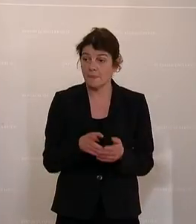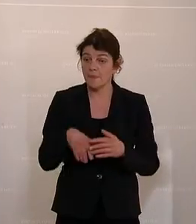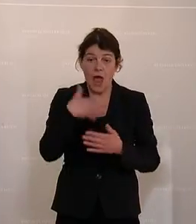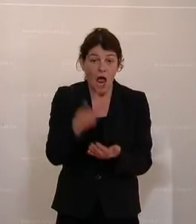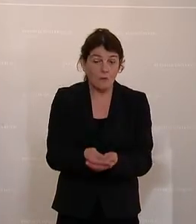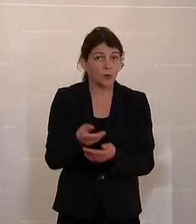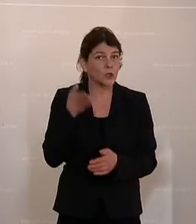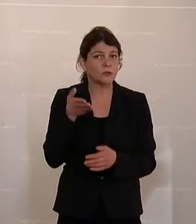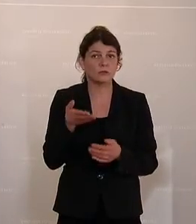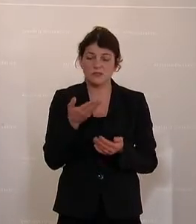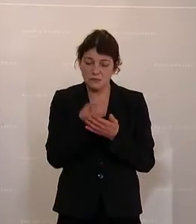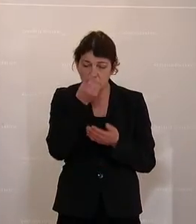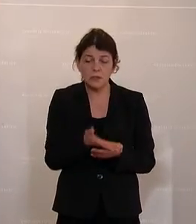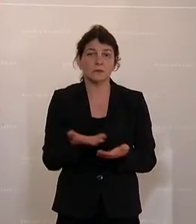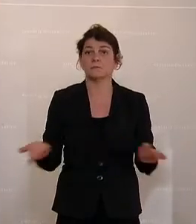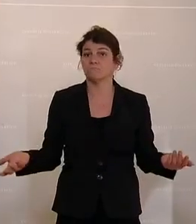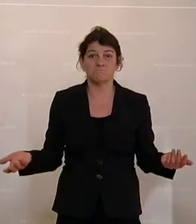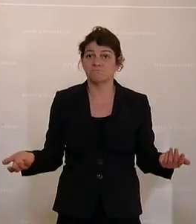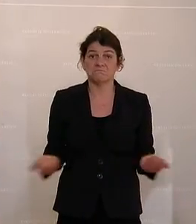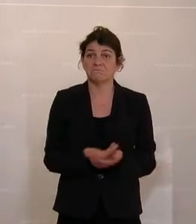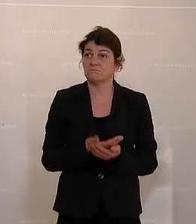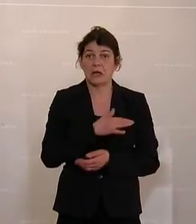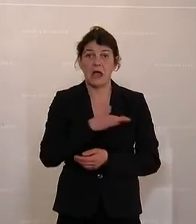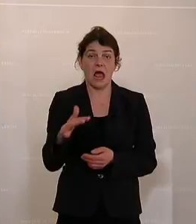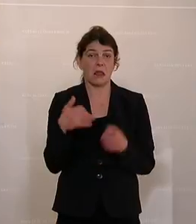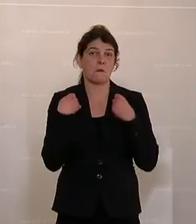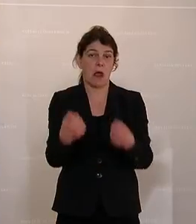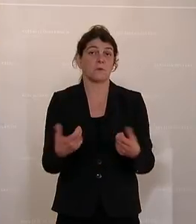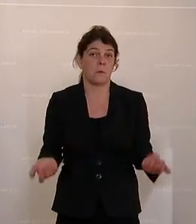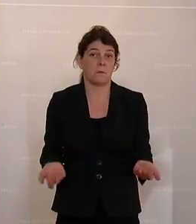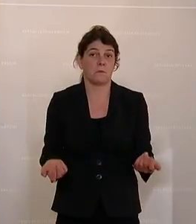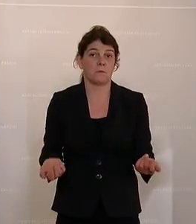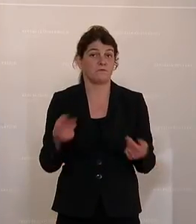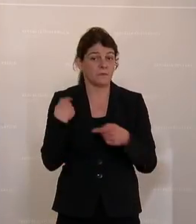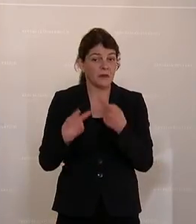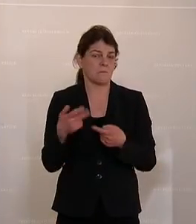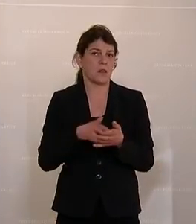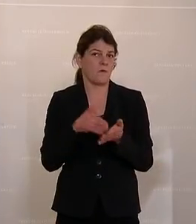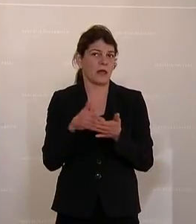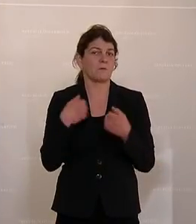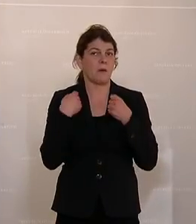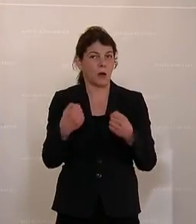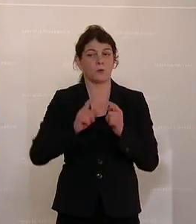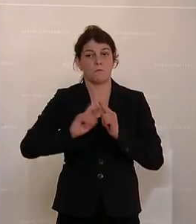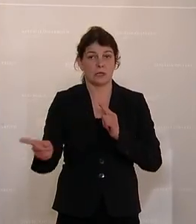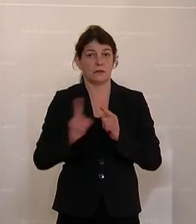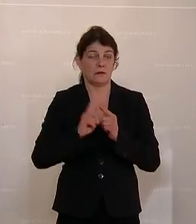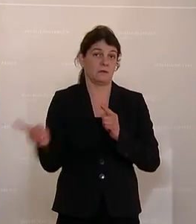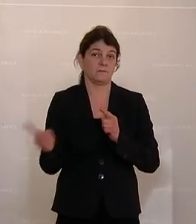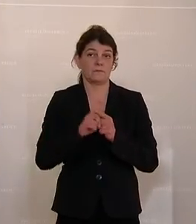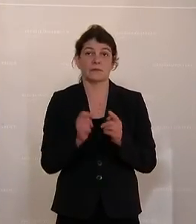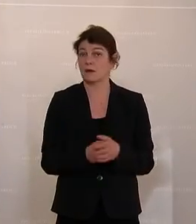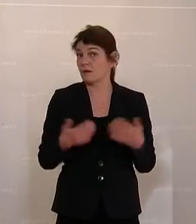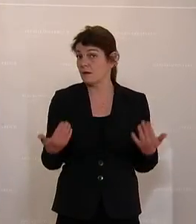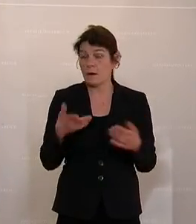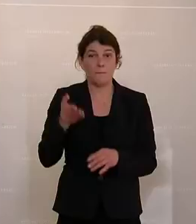an Zügen dermaßen schlecht, dass alle mit dem Auto fahren, dass immer noch mit dem Auto gependelt wird. Es liegt da